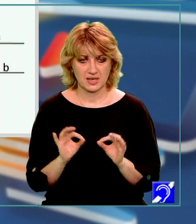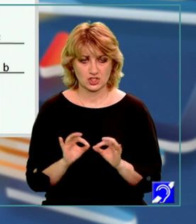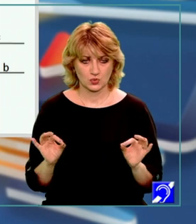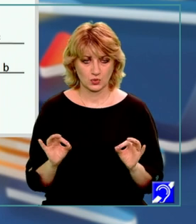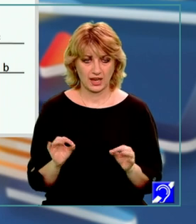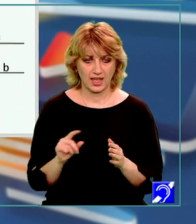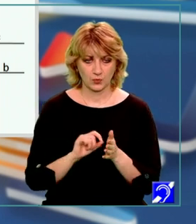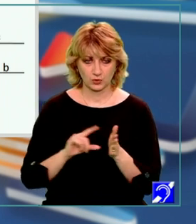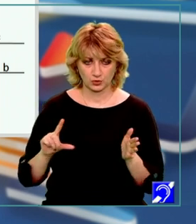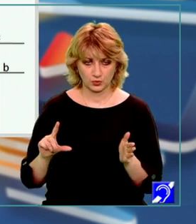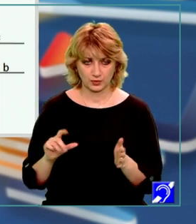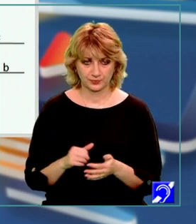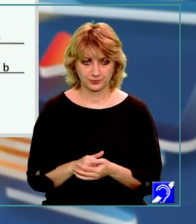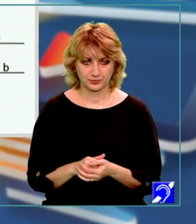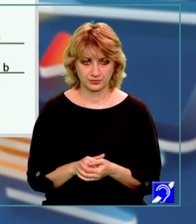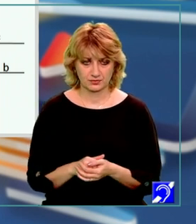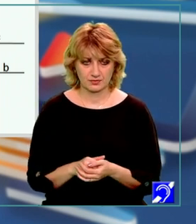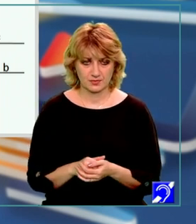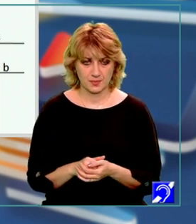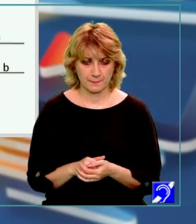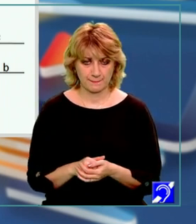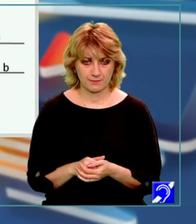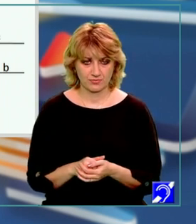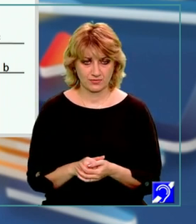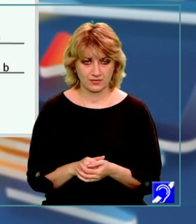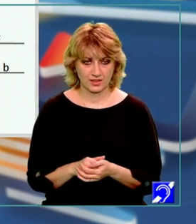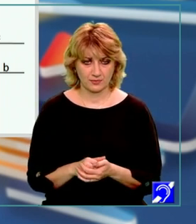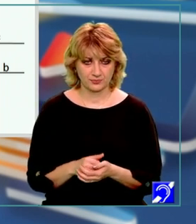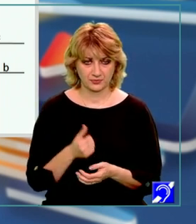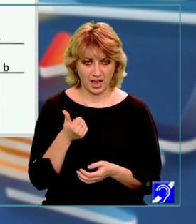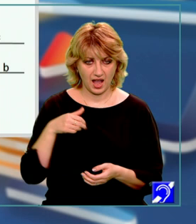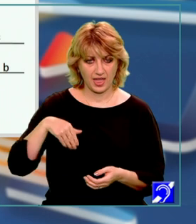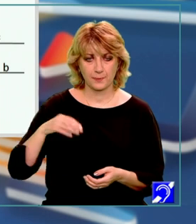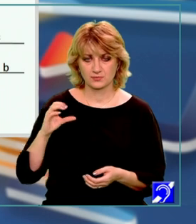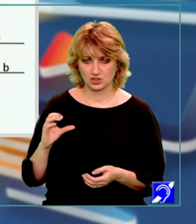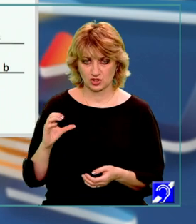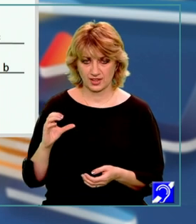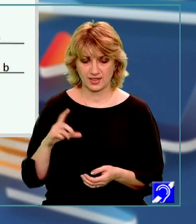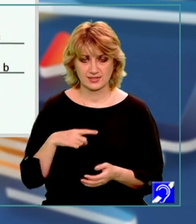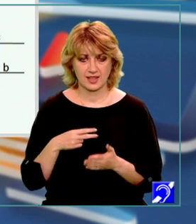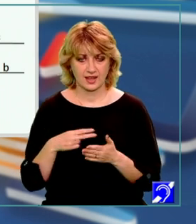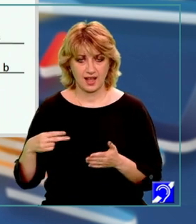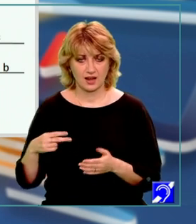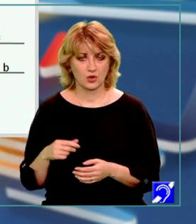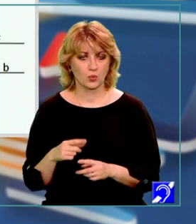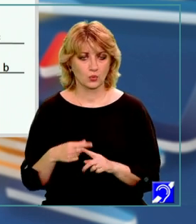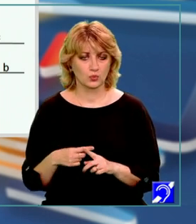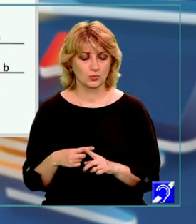unghiului A, M, C care este egală cu